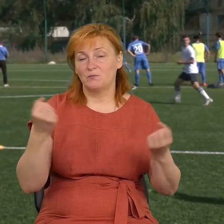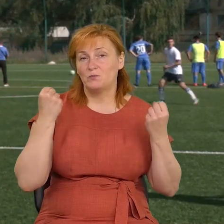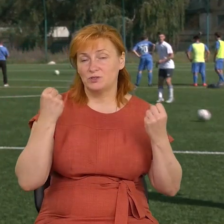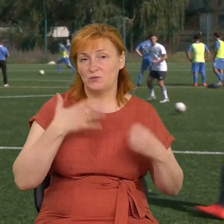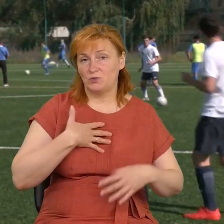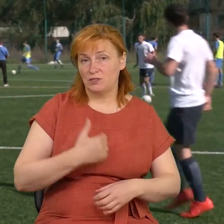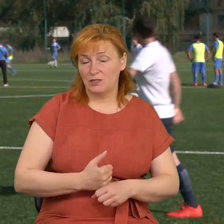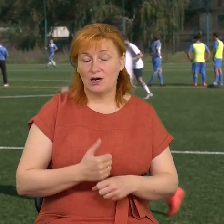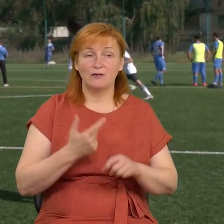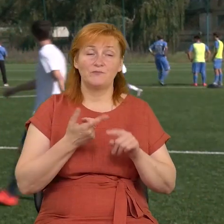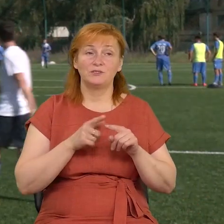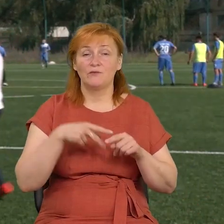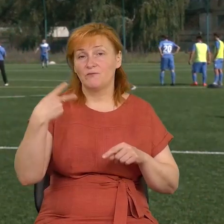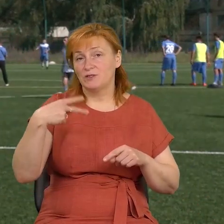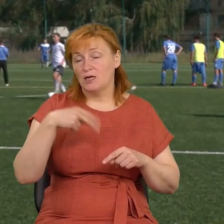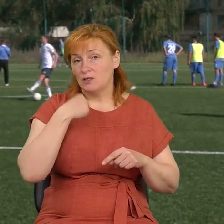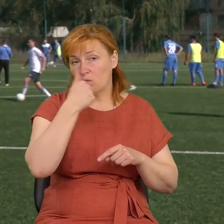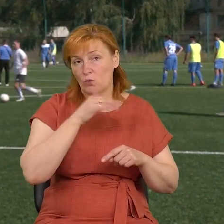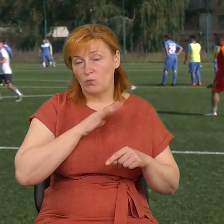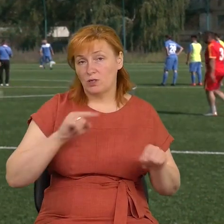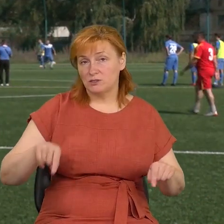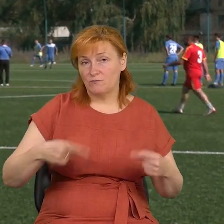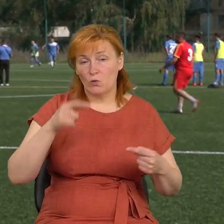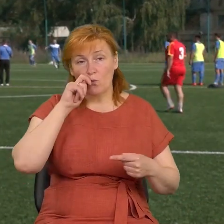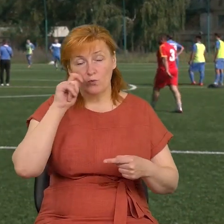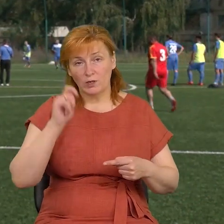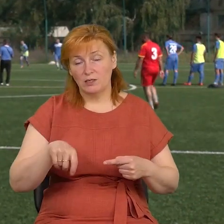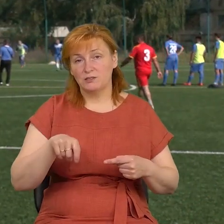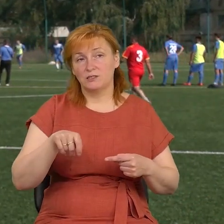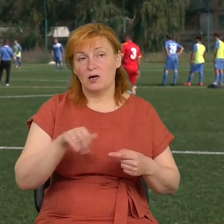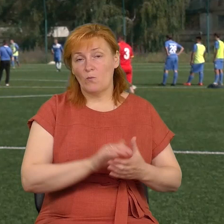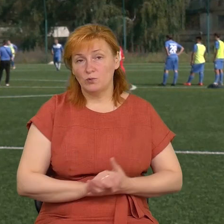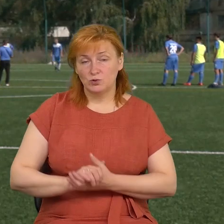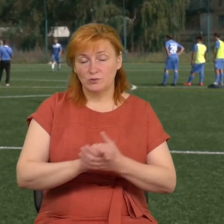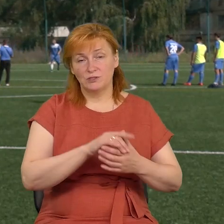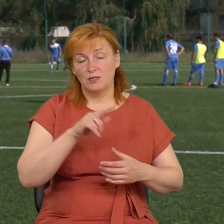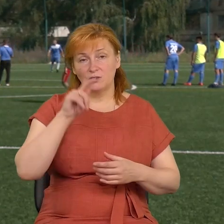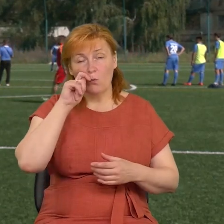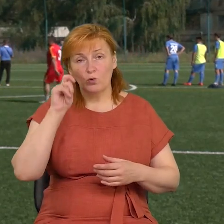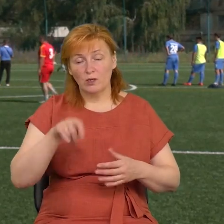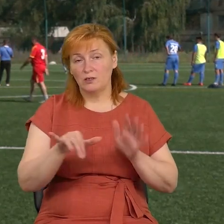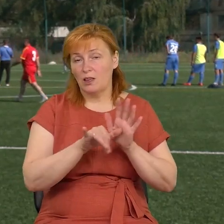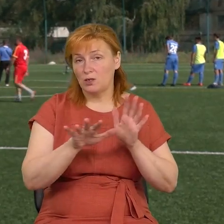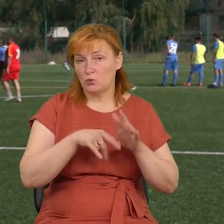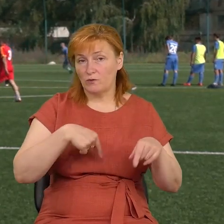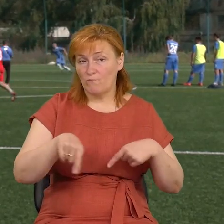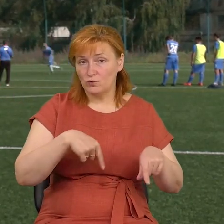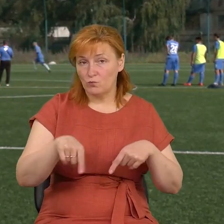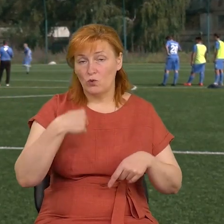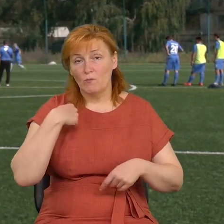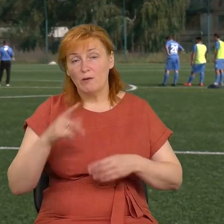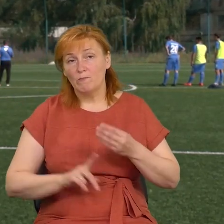навесні 2020 року була створена Українська асоціація електронного футболу, і нас прийняли до колотини членів УАВ, і ми почали